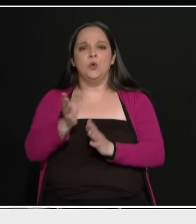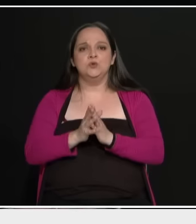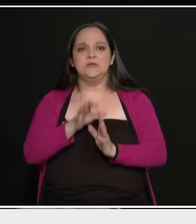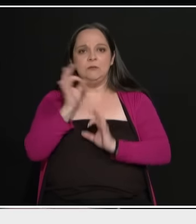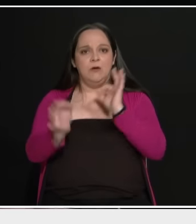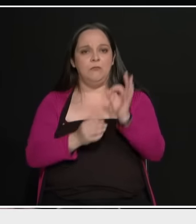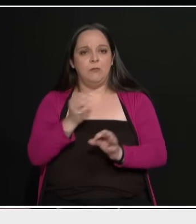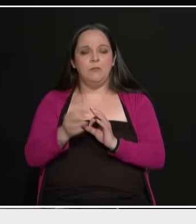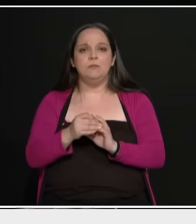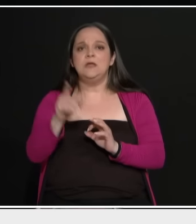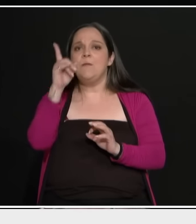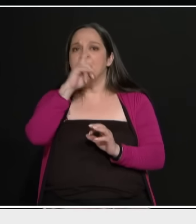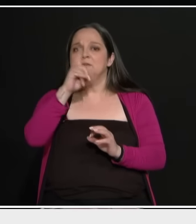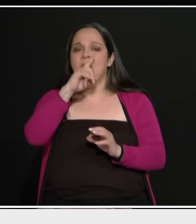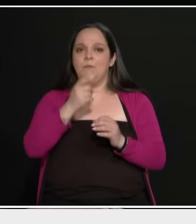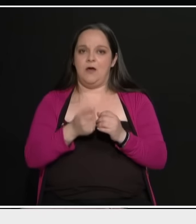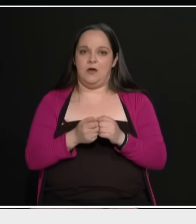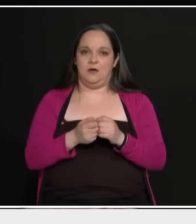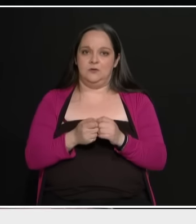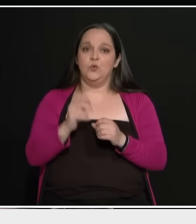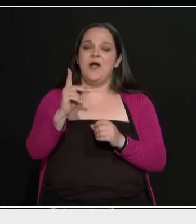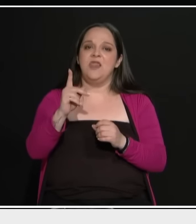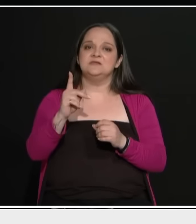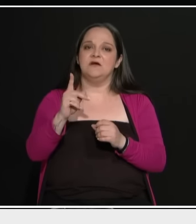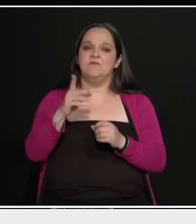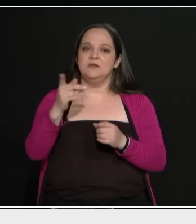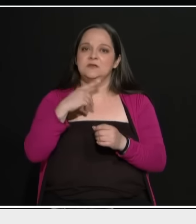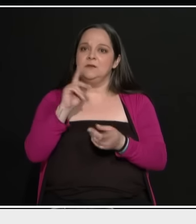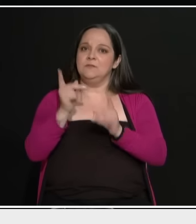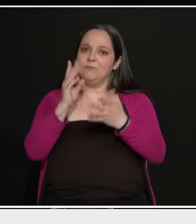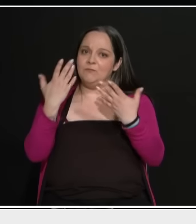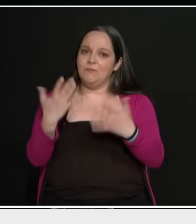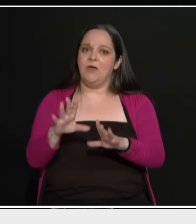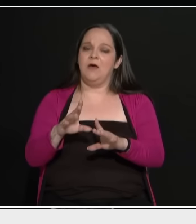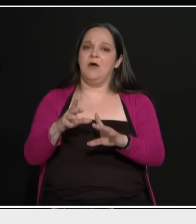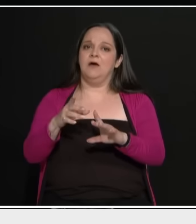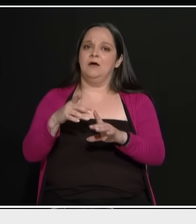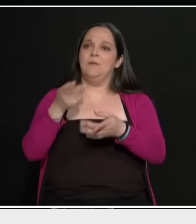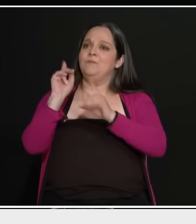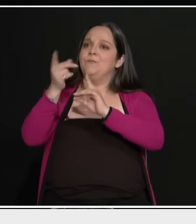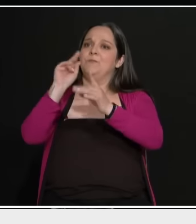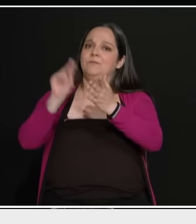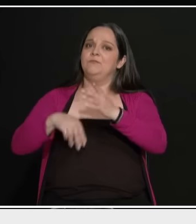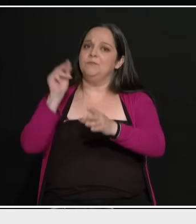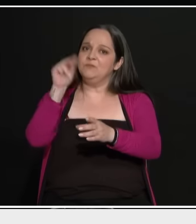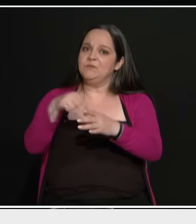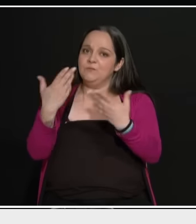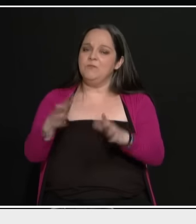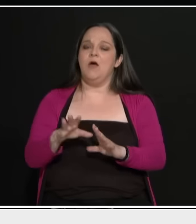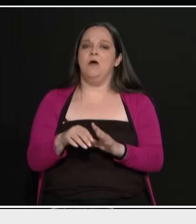Καρατζαφέρη ήταν και τον διαψεύδει. Ενώ ήταν... Ψήφισε μνημόνιο. Ψήφισε μνημόνιο ο Βελόπουλος.